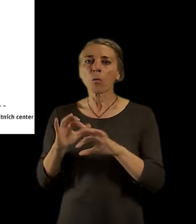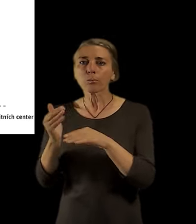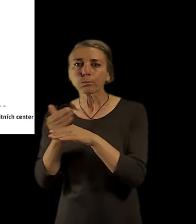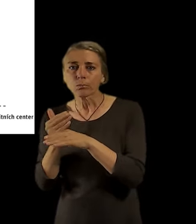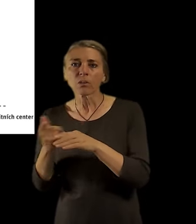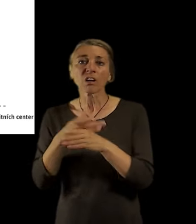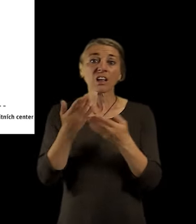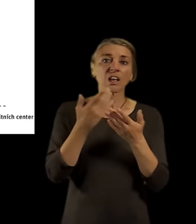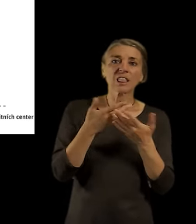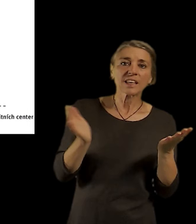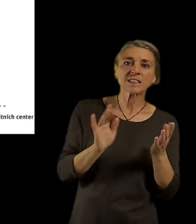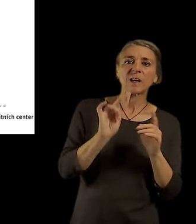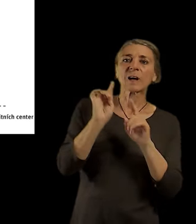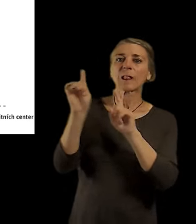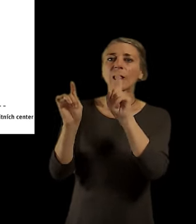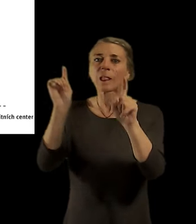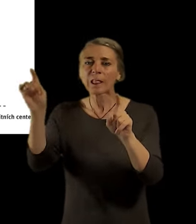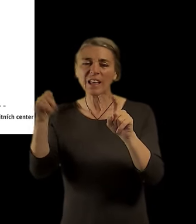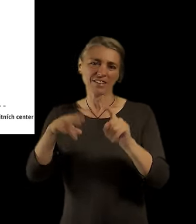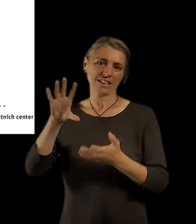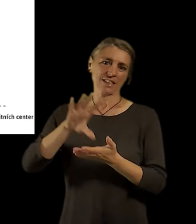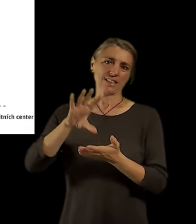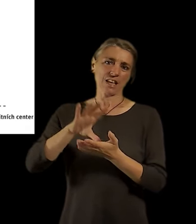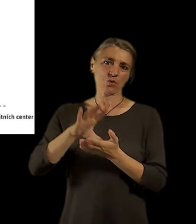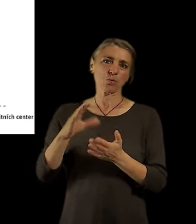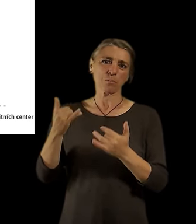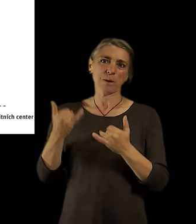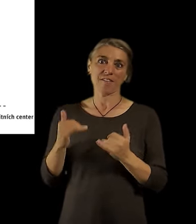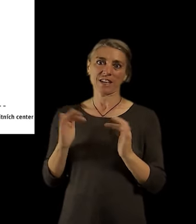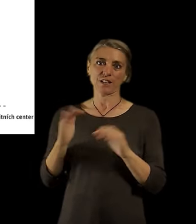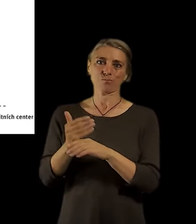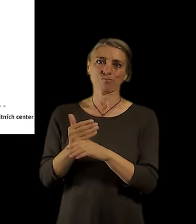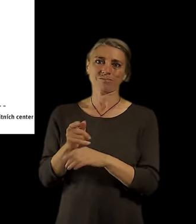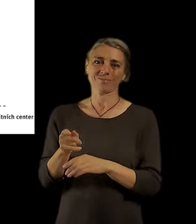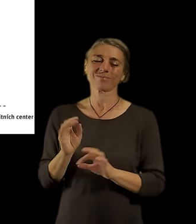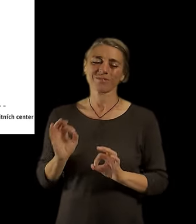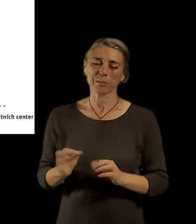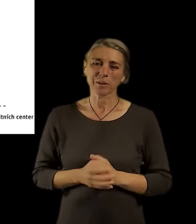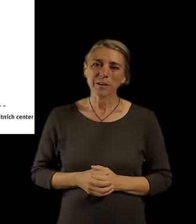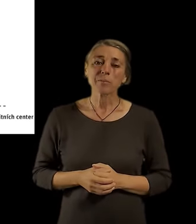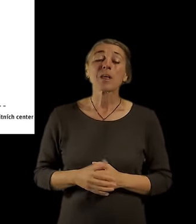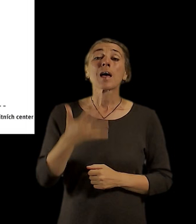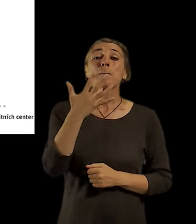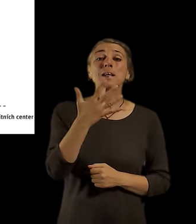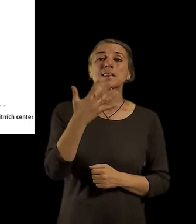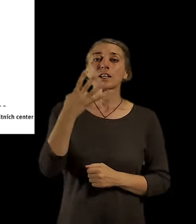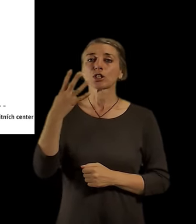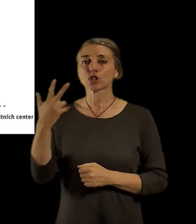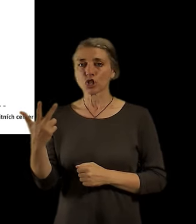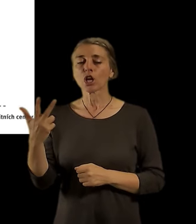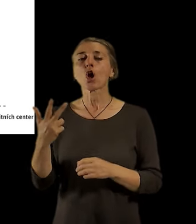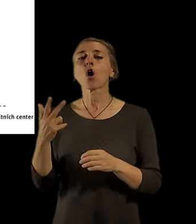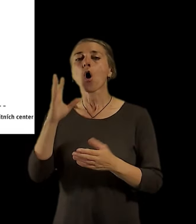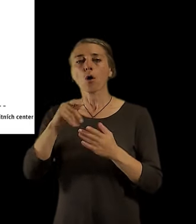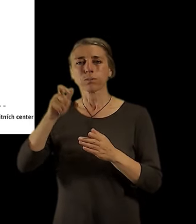nachází v centru města. A co se týče té docházkové ideální vzdálenosti, tak pouze 53 obyvatel bydlí do těch